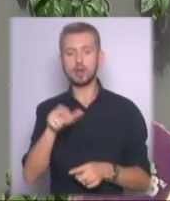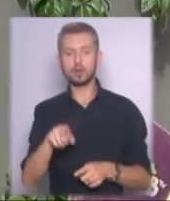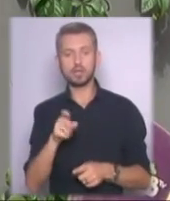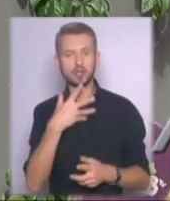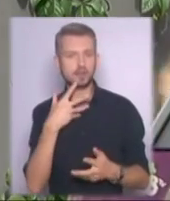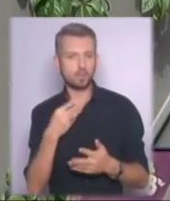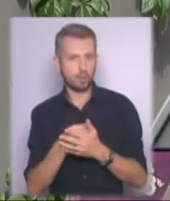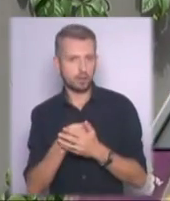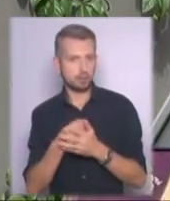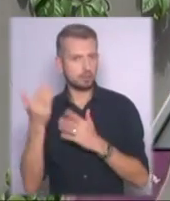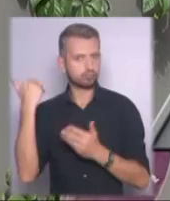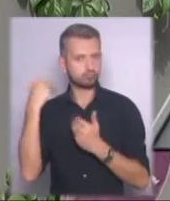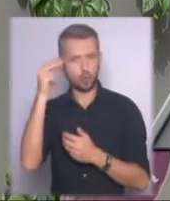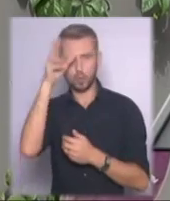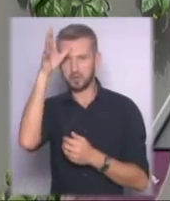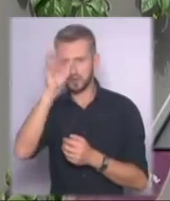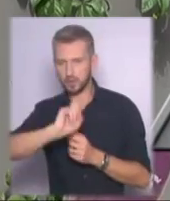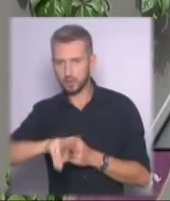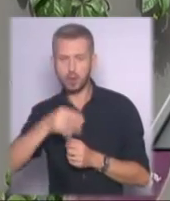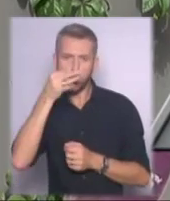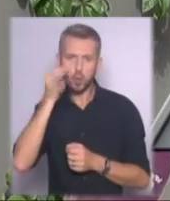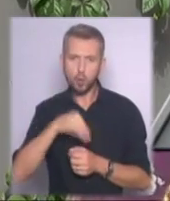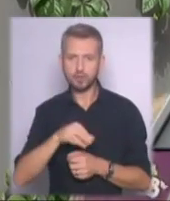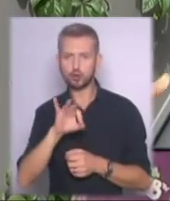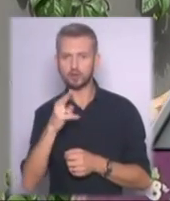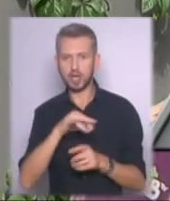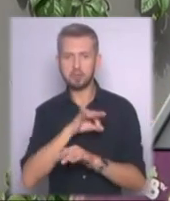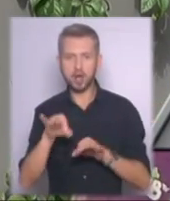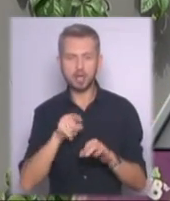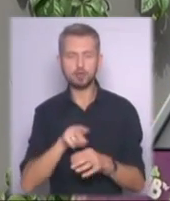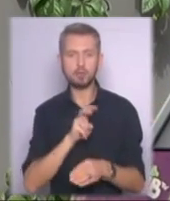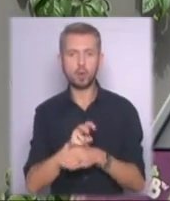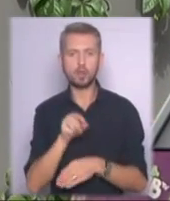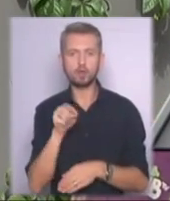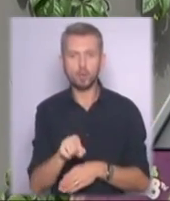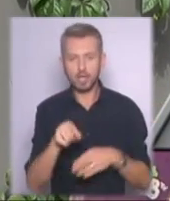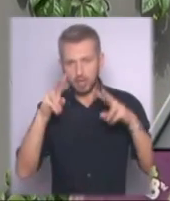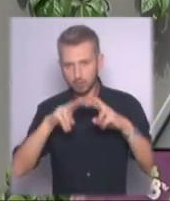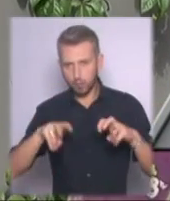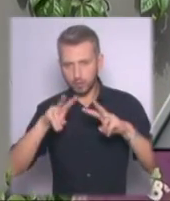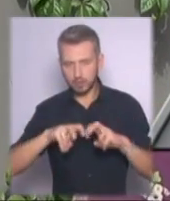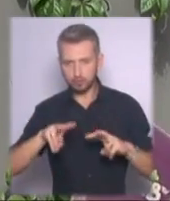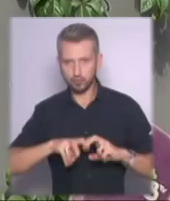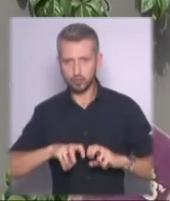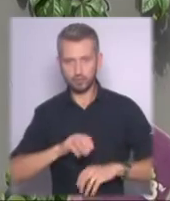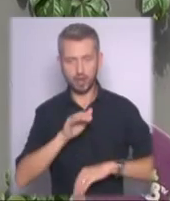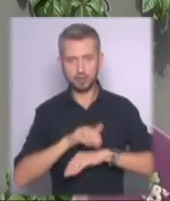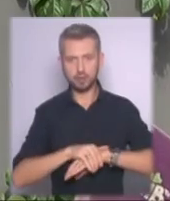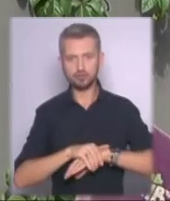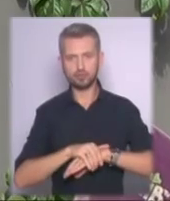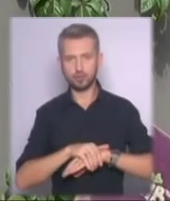бекграундом, з освітою, з досвідом соціальних проєктів, які приходять сюди, досліджують фактично